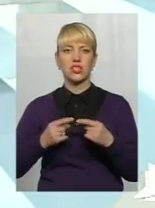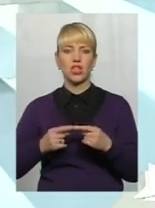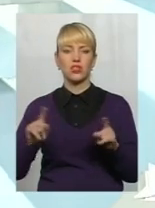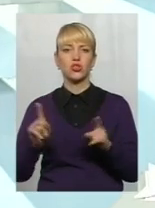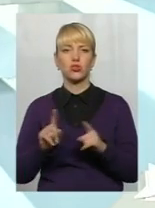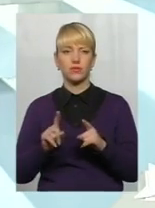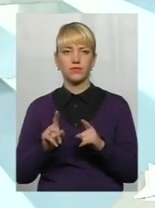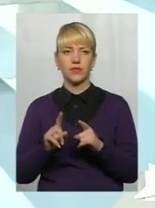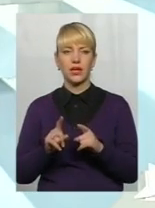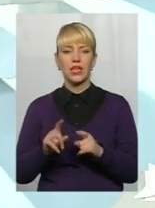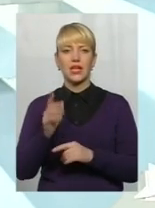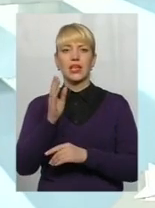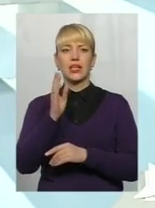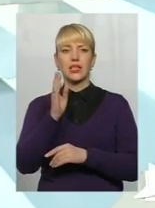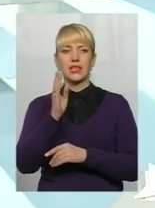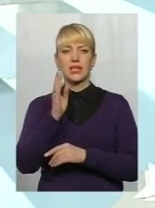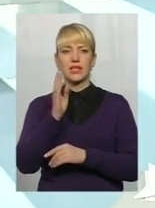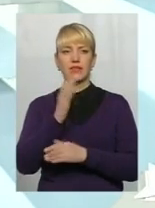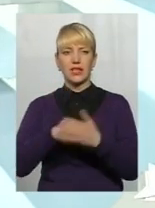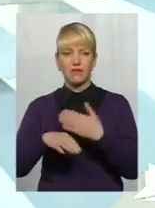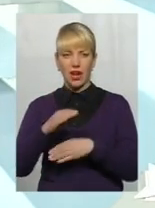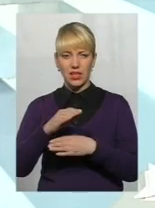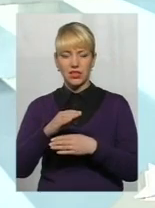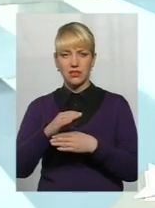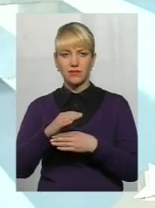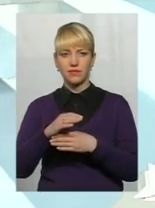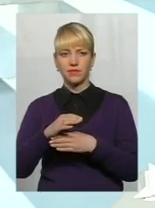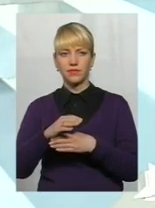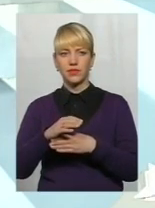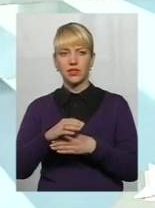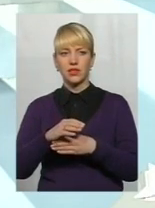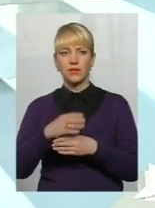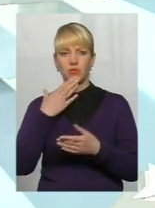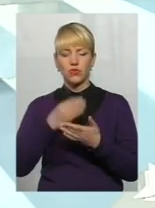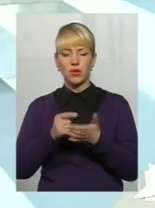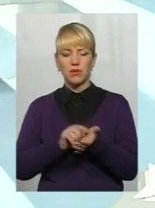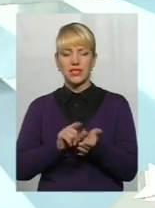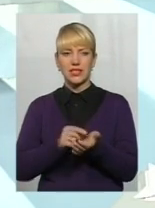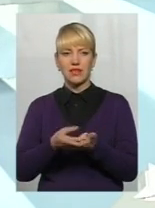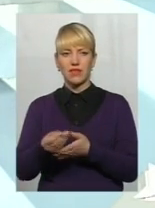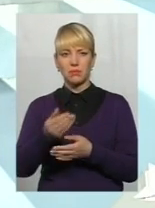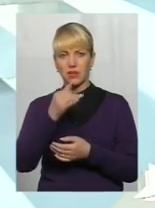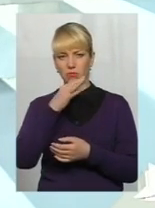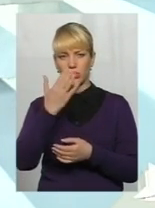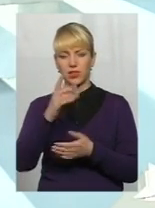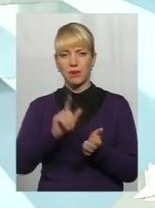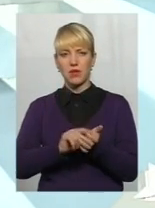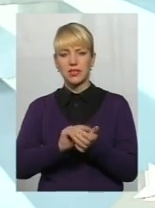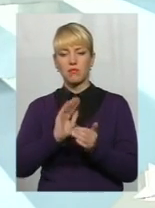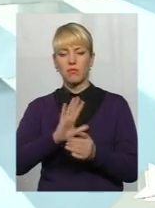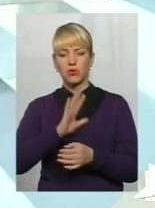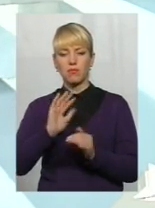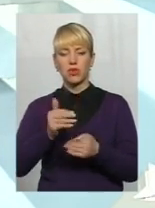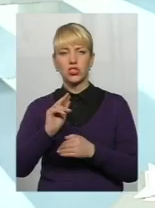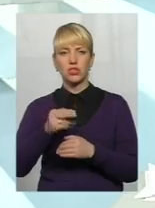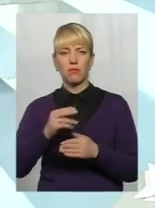що інваліди в своїй пенсійній виплаті, їхня пенсія не може бути менше,